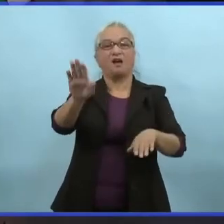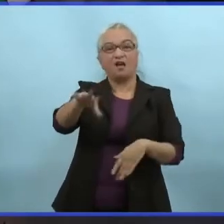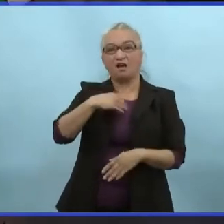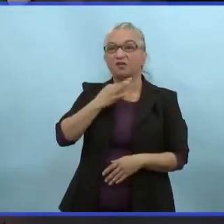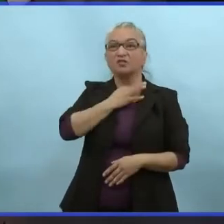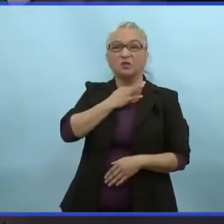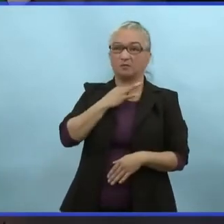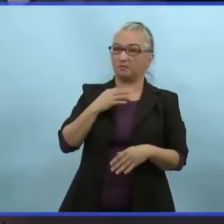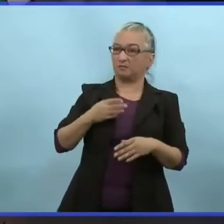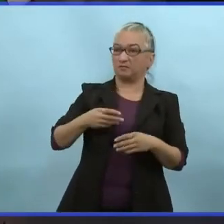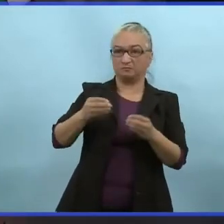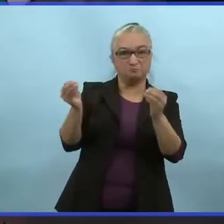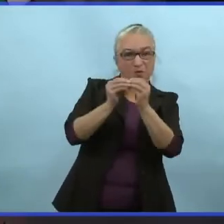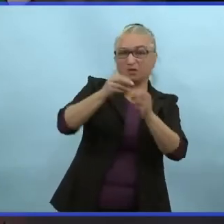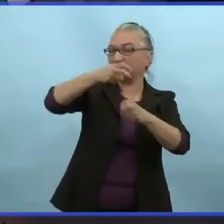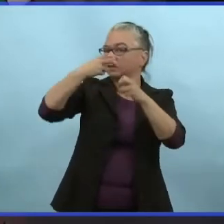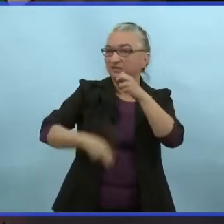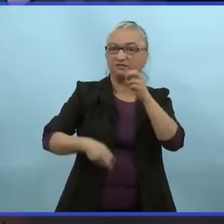Inaudible